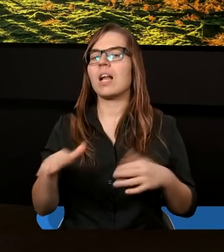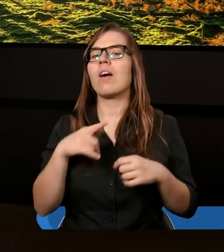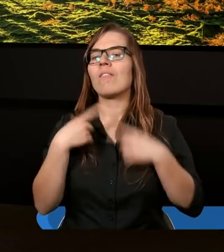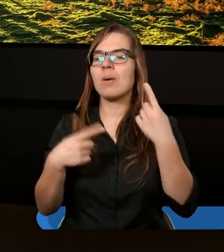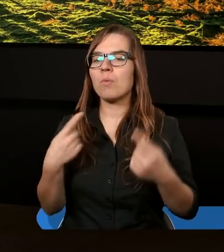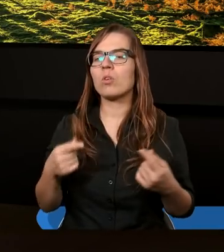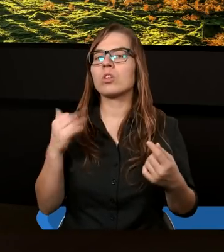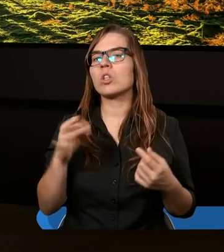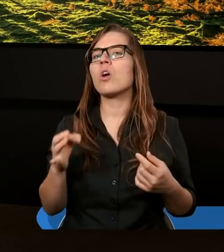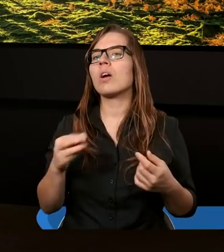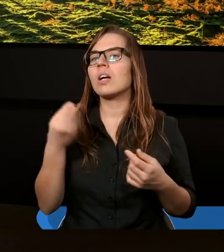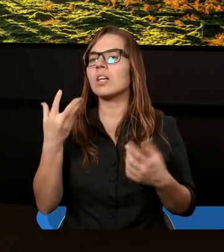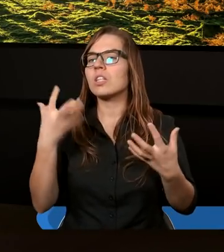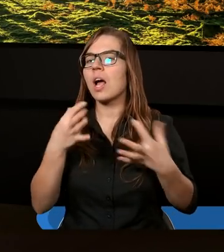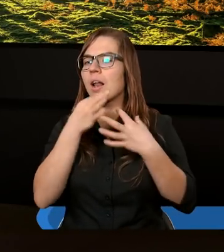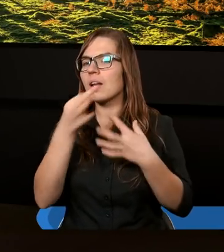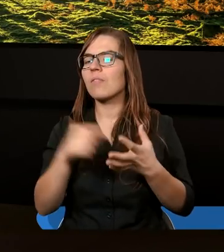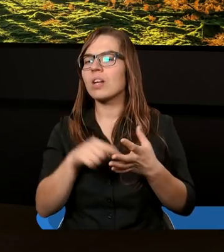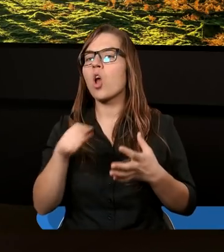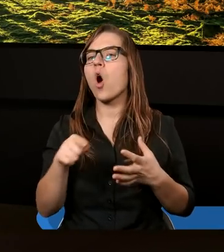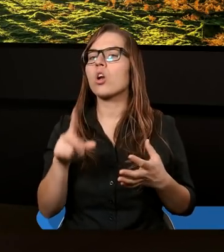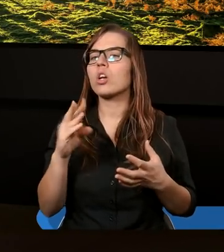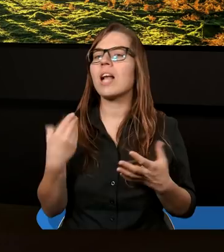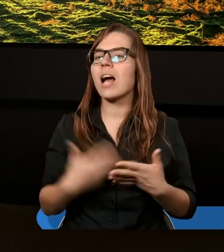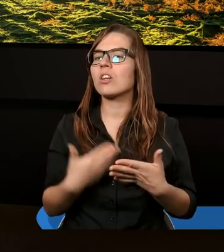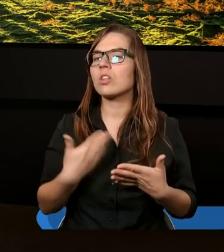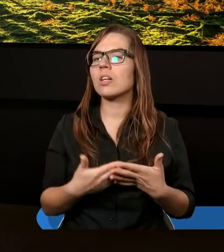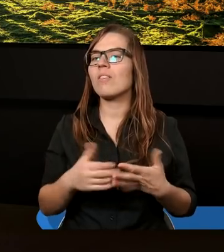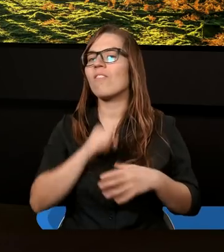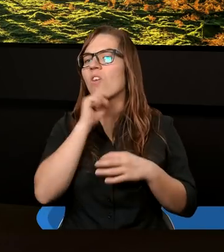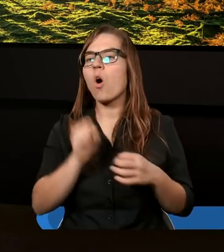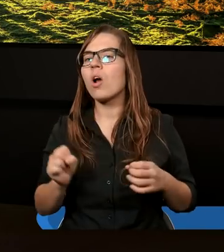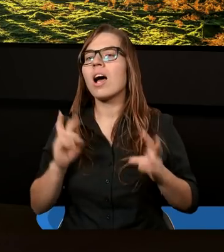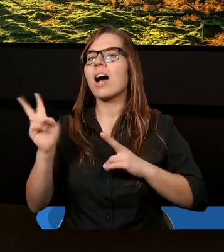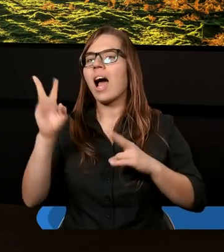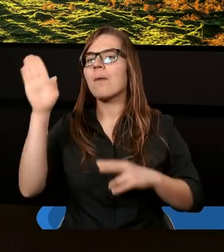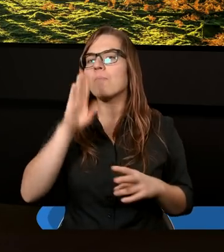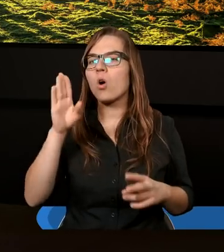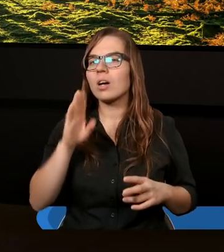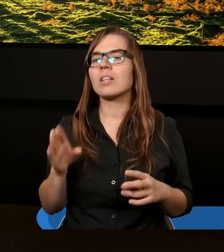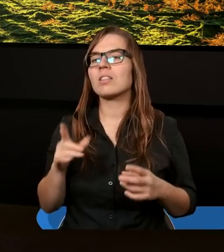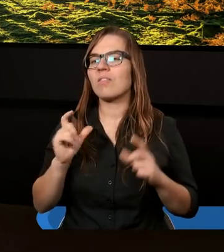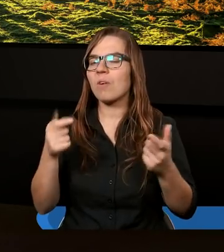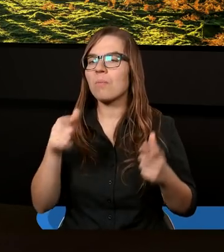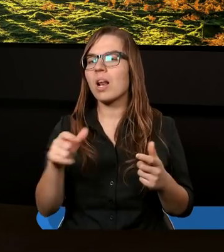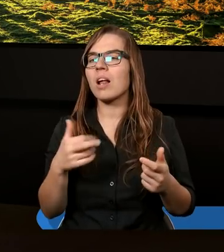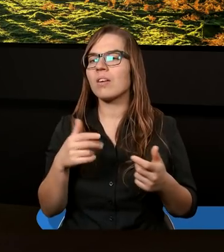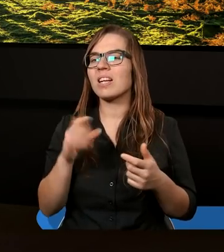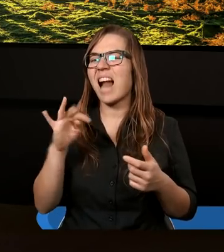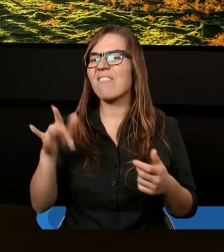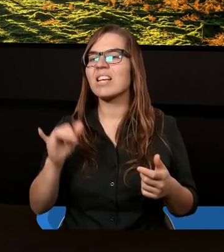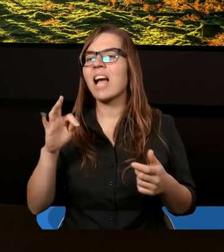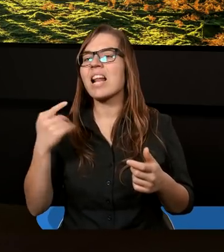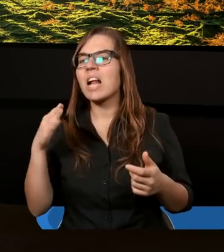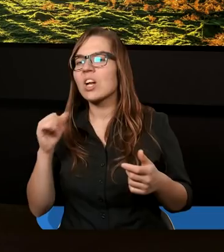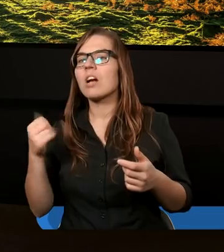wypowiedź. A jeszcze chciałem zapytać właśnie o to, dlaczego w ogóle reakcja Boga w wypadku Ananiasza i Safiry